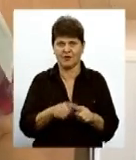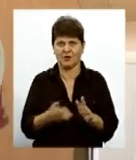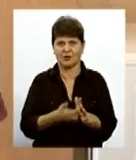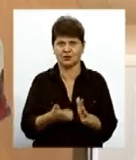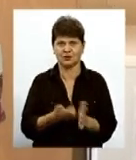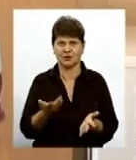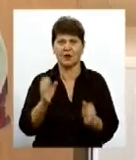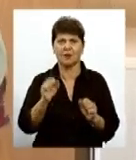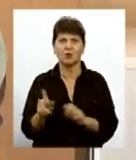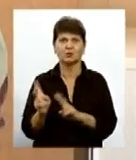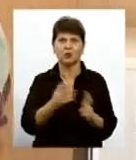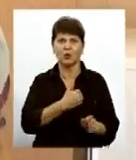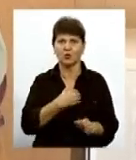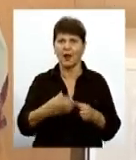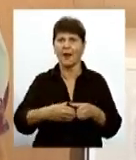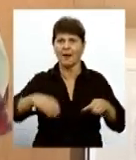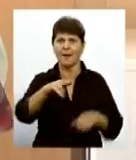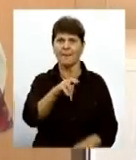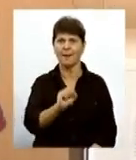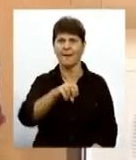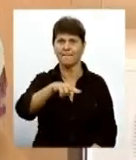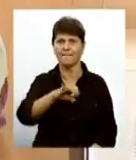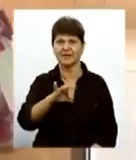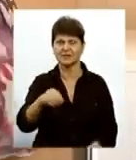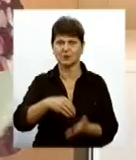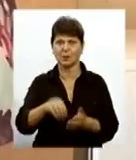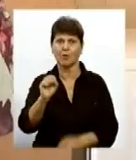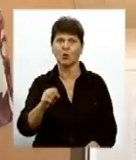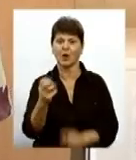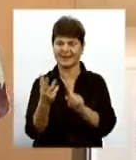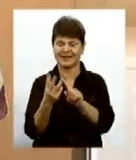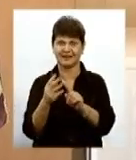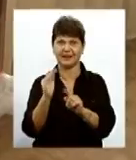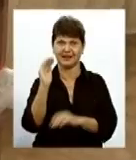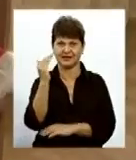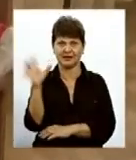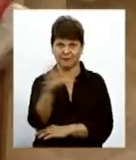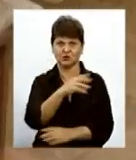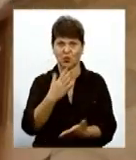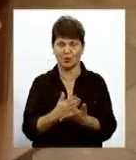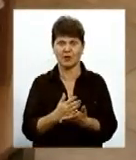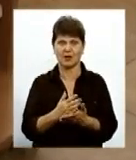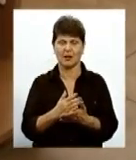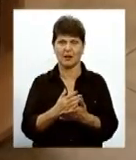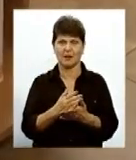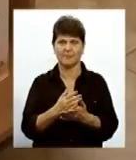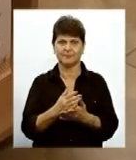Може, хтось би хотів памперсів накупити Може, в когось третя дитина і це вже все є Плідики,